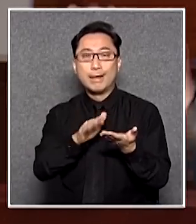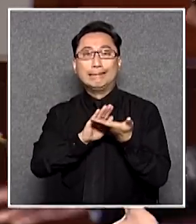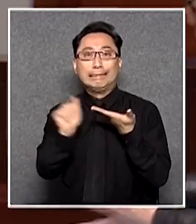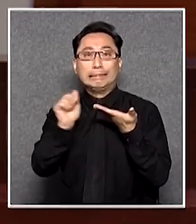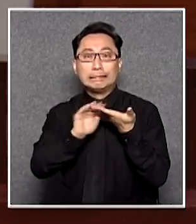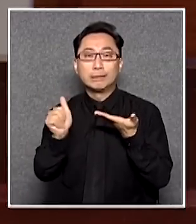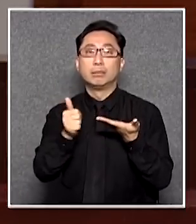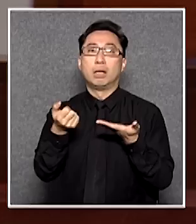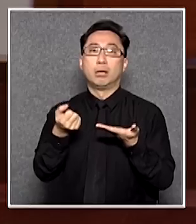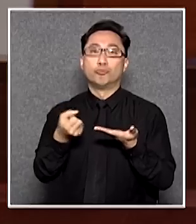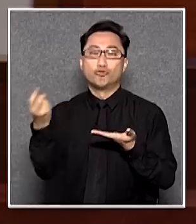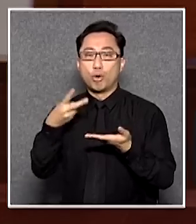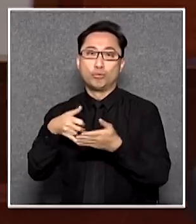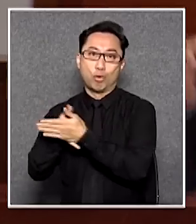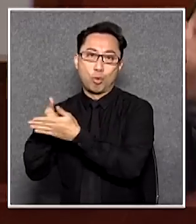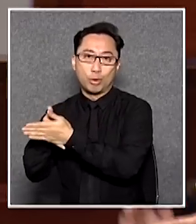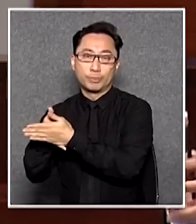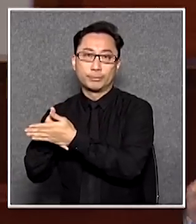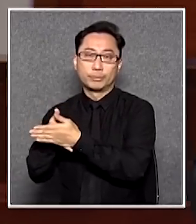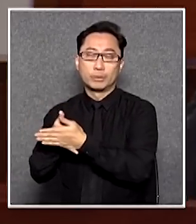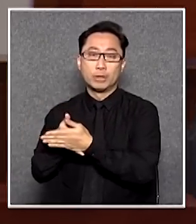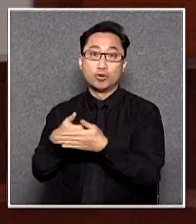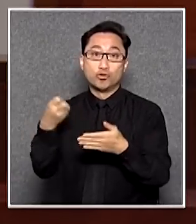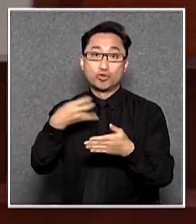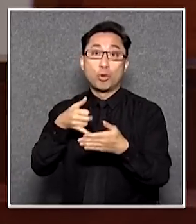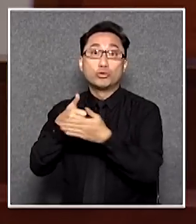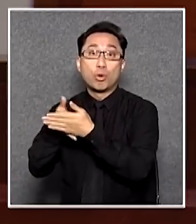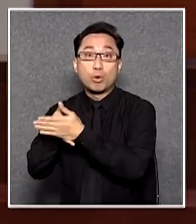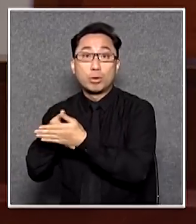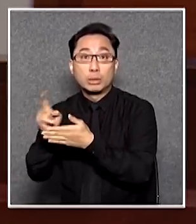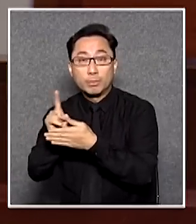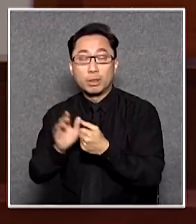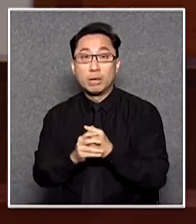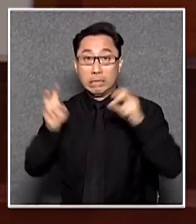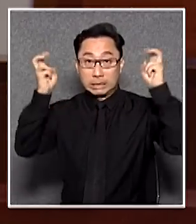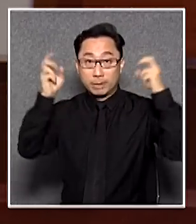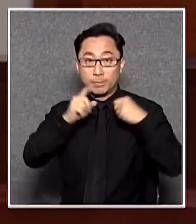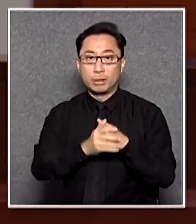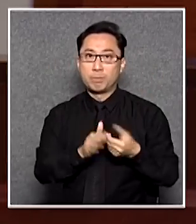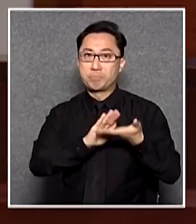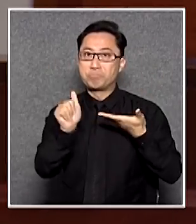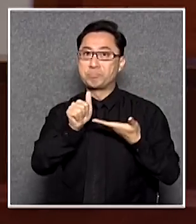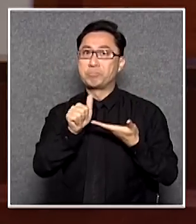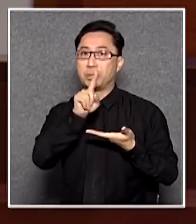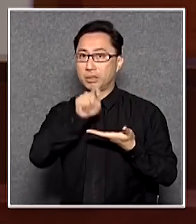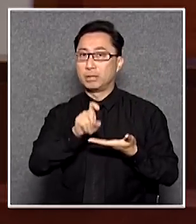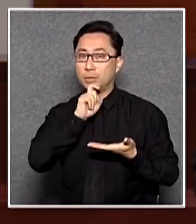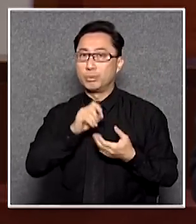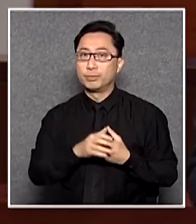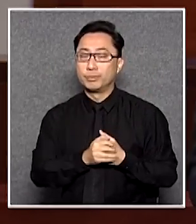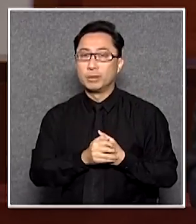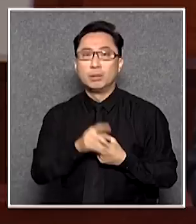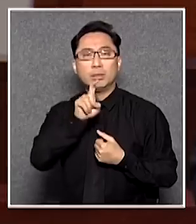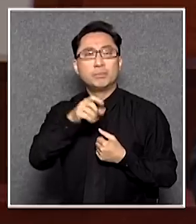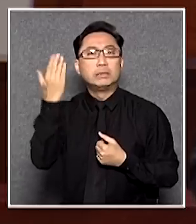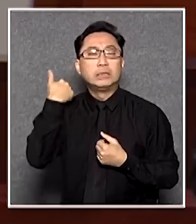及阻礙原來沒了及阻礙那三個字原來那條條文的標題都是有問題的為什麼當